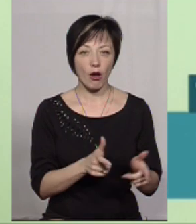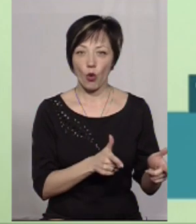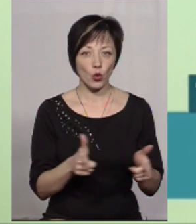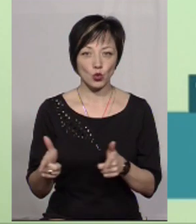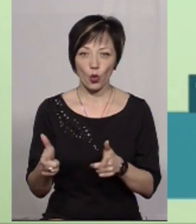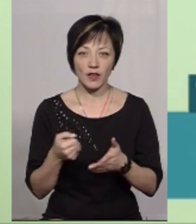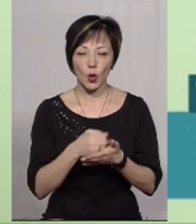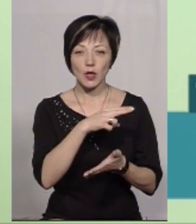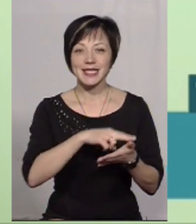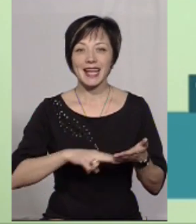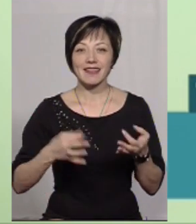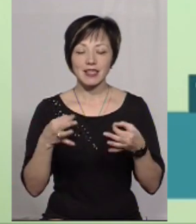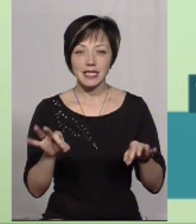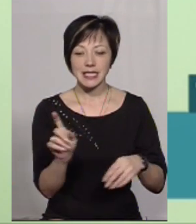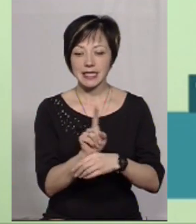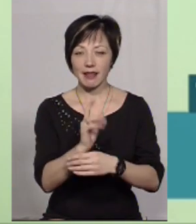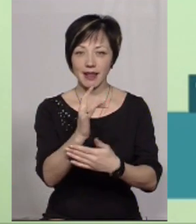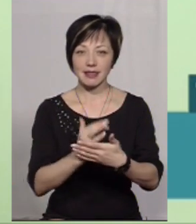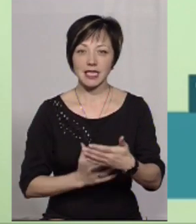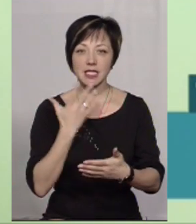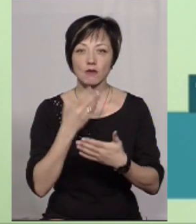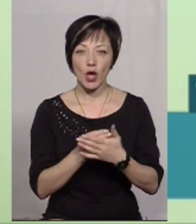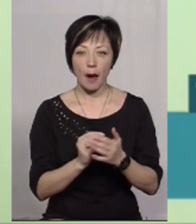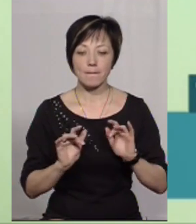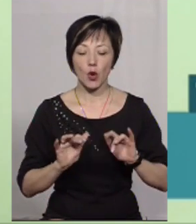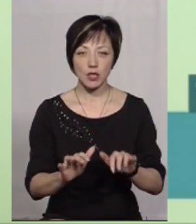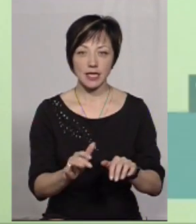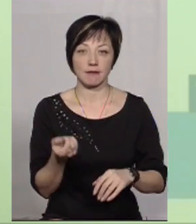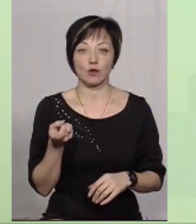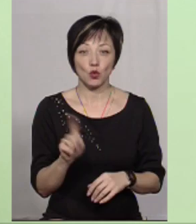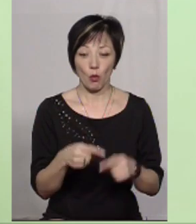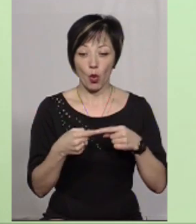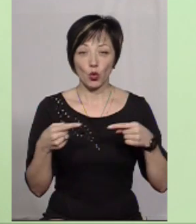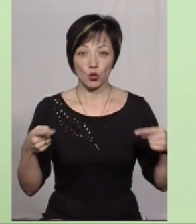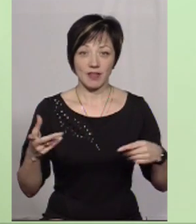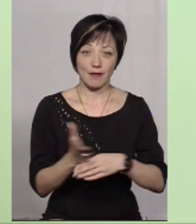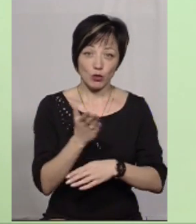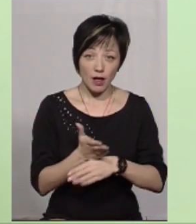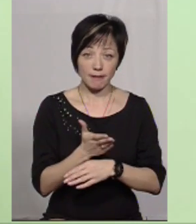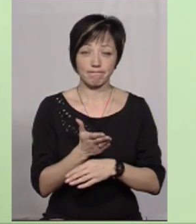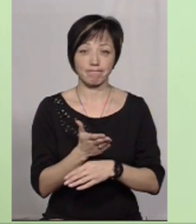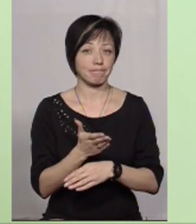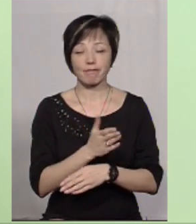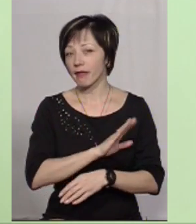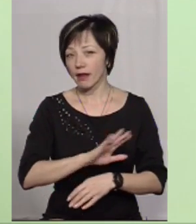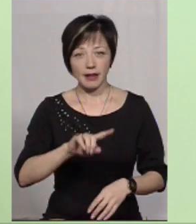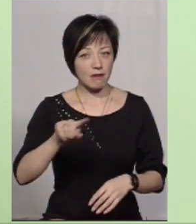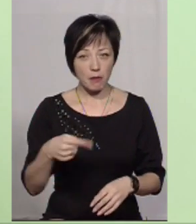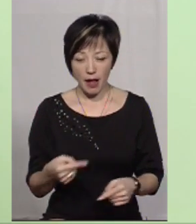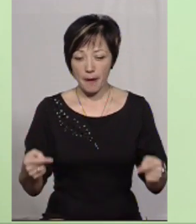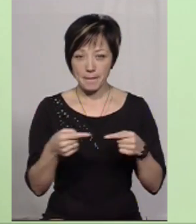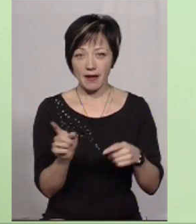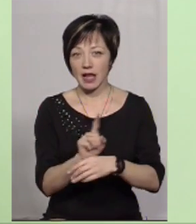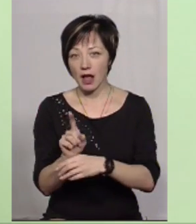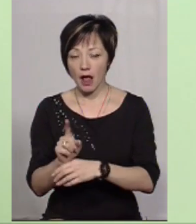до сертифікації і стандартизації своїх процесів. Тому що ту продукцію, яку вони випускали, вона, відповідно, не вимагала певних регламентів,